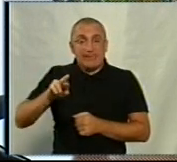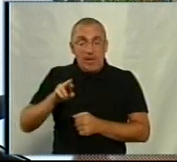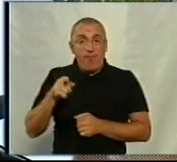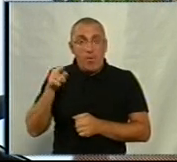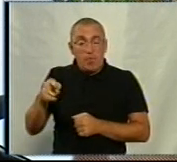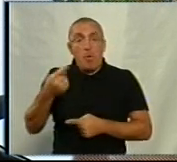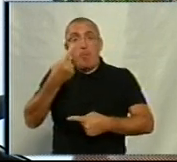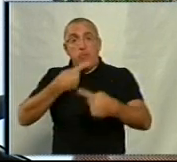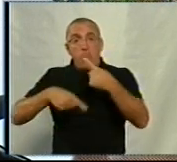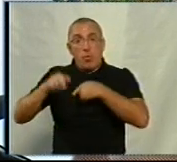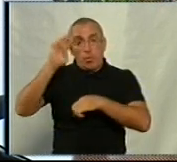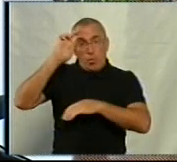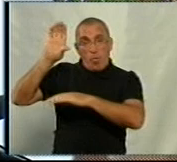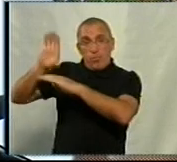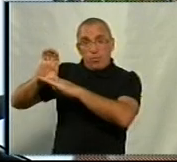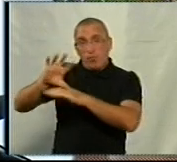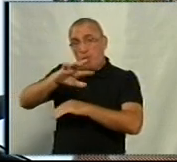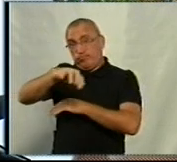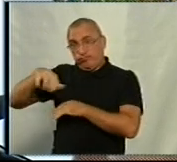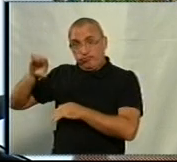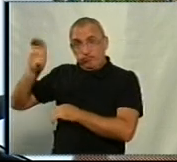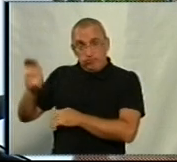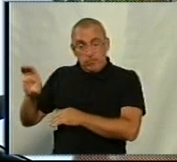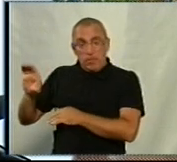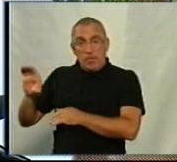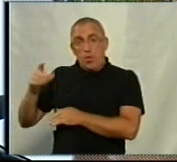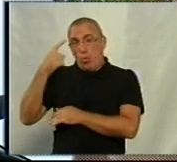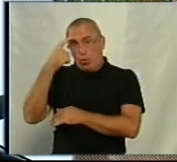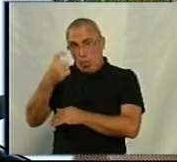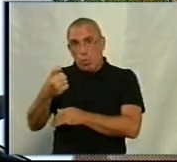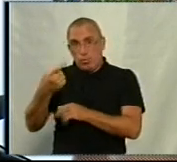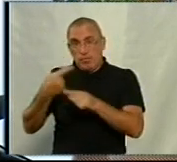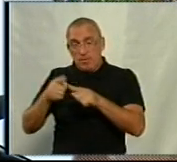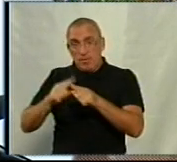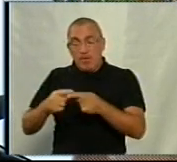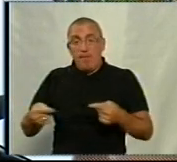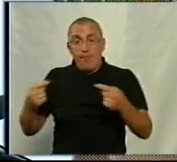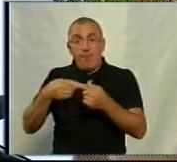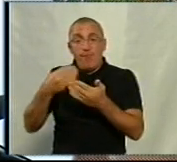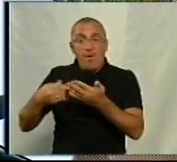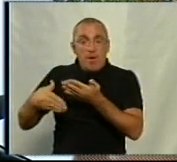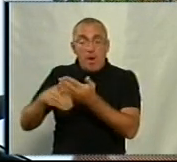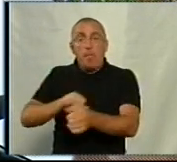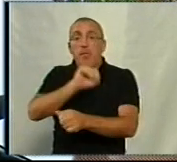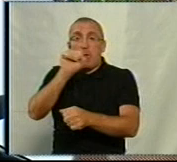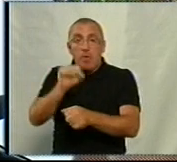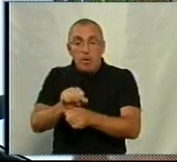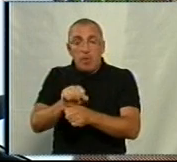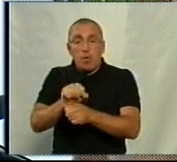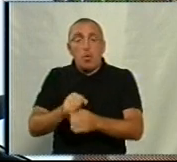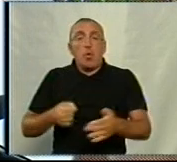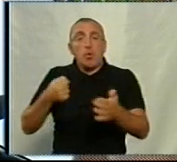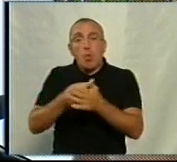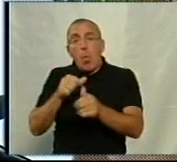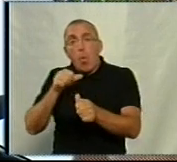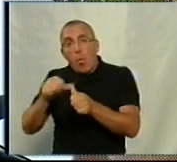повертається до державного бюджету за цим дорученням. І відповідне фінансування призупинене до